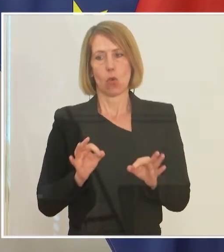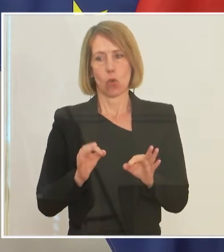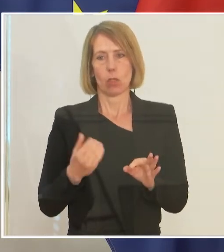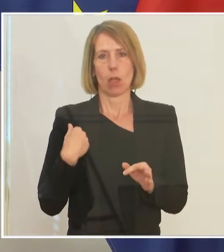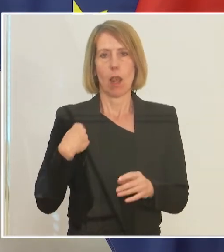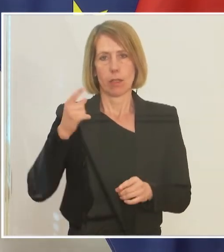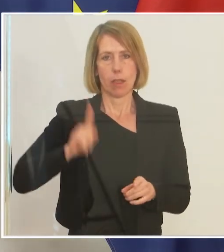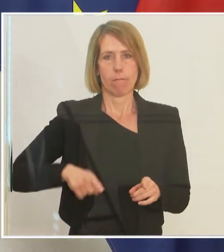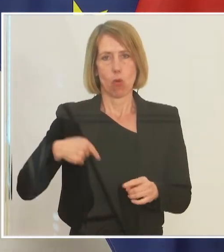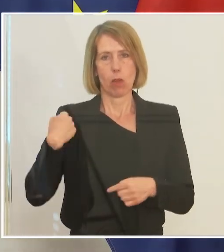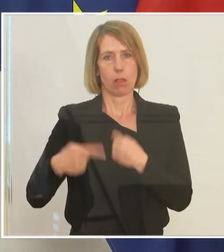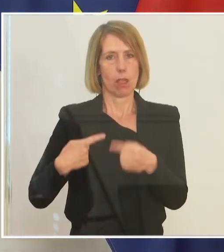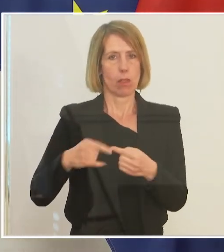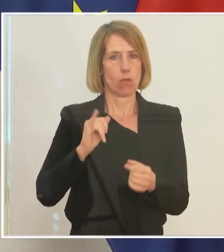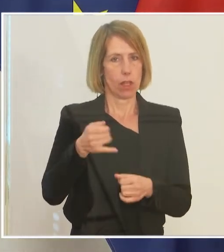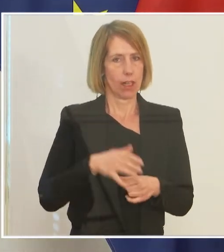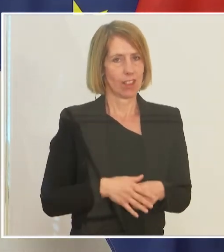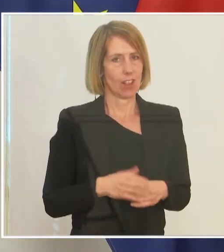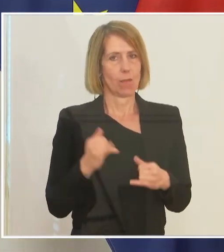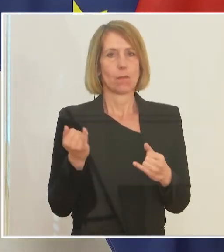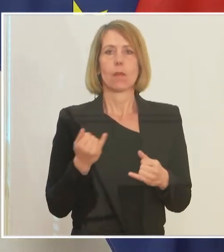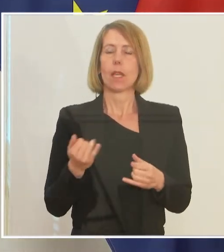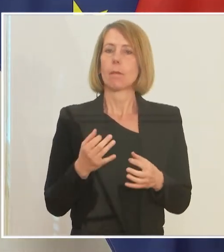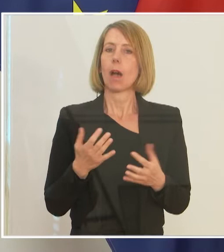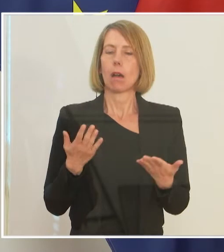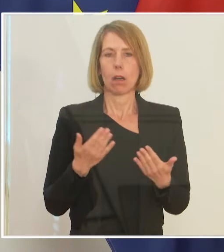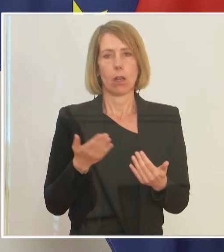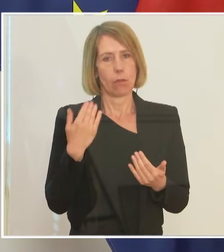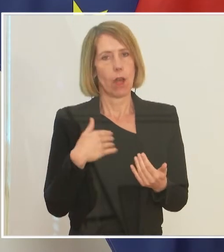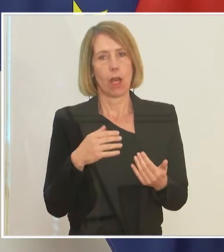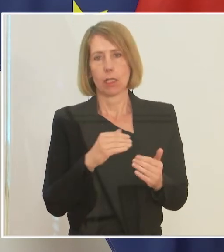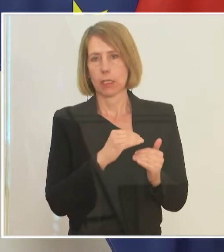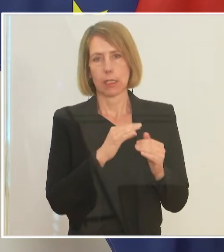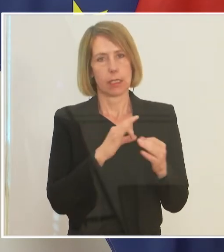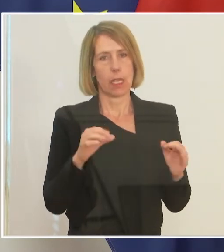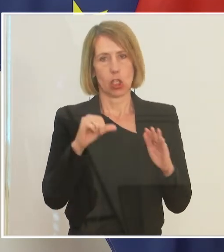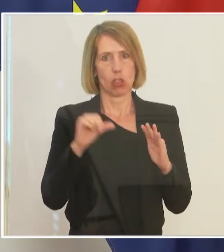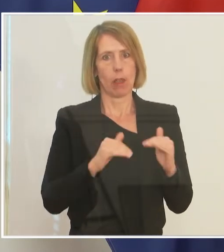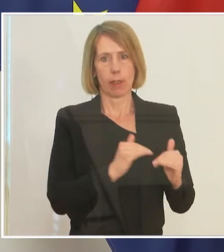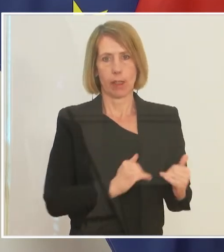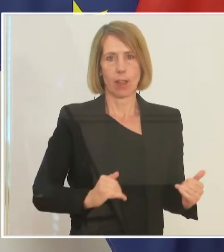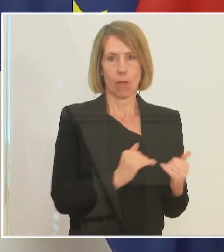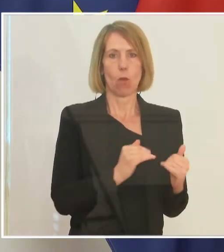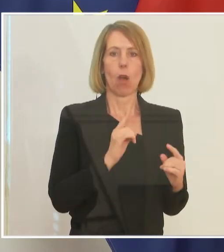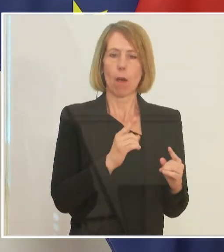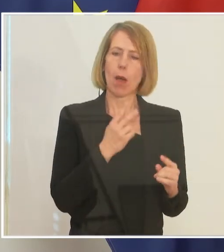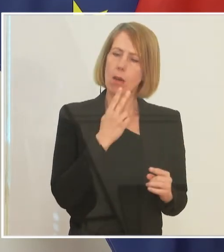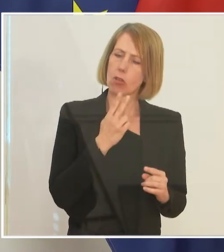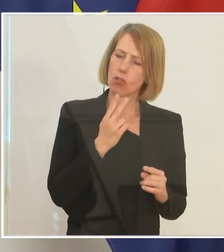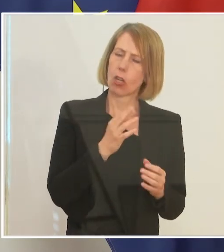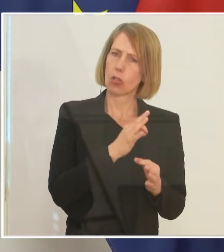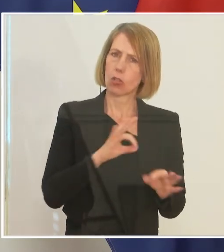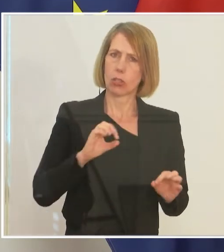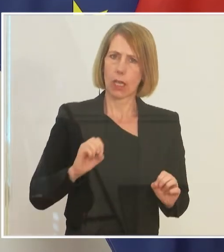Natürlich immer ausgehend von einem sehr, sehr schlechten Niveau, aber es schaut schon nach einem sehr